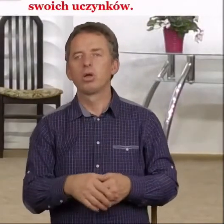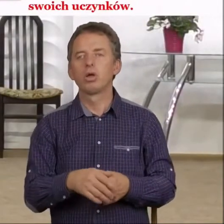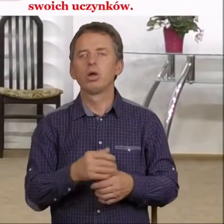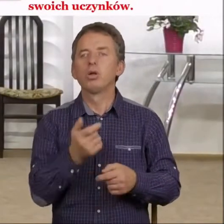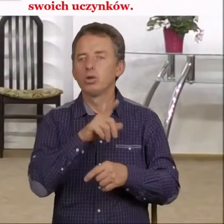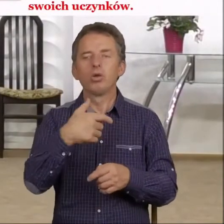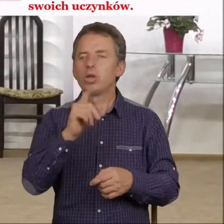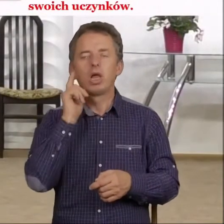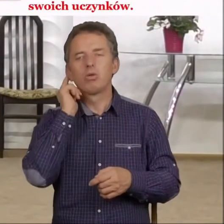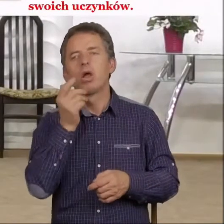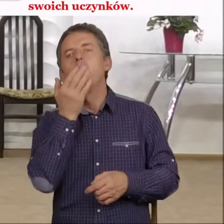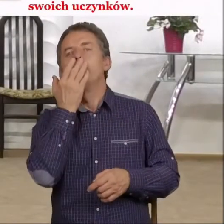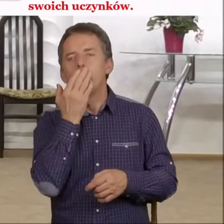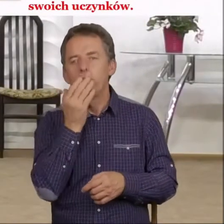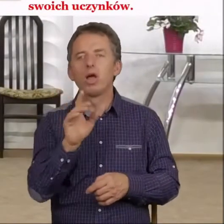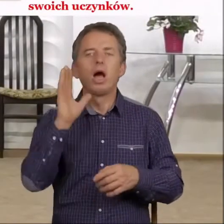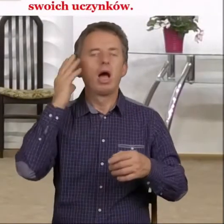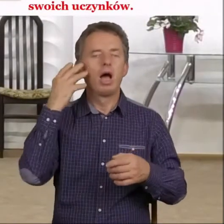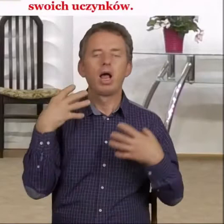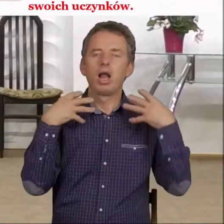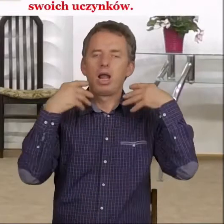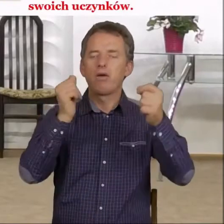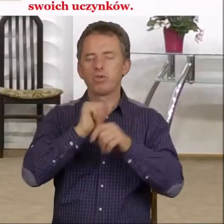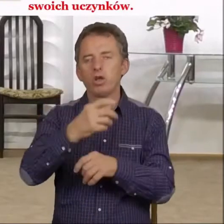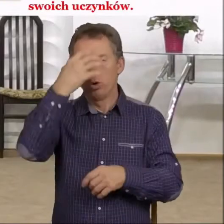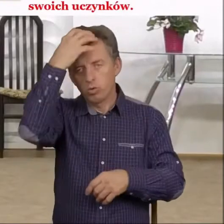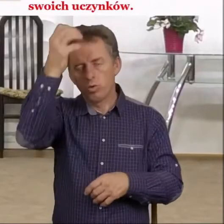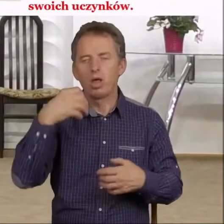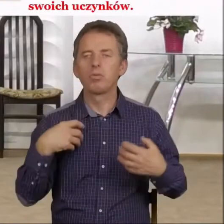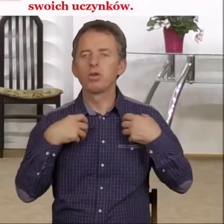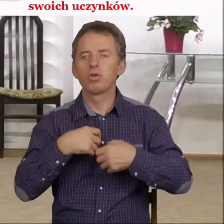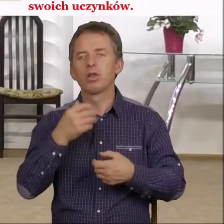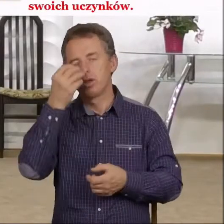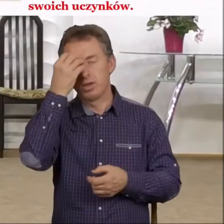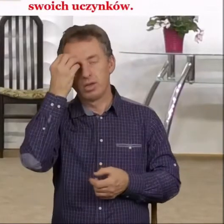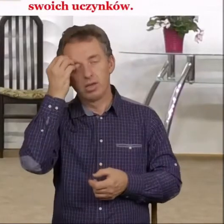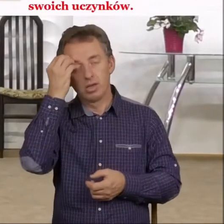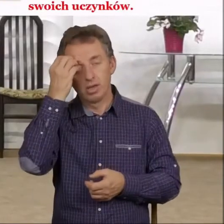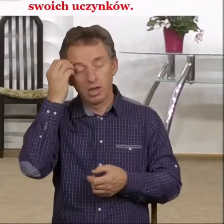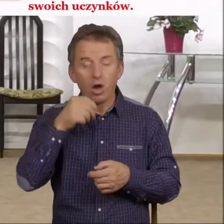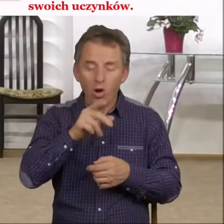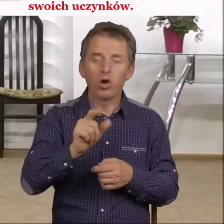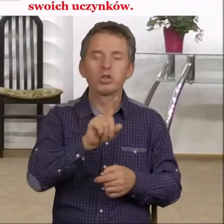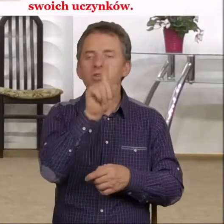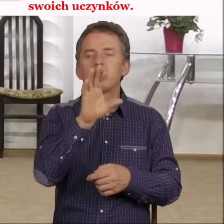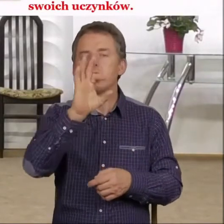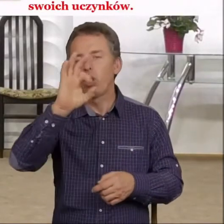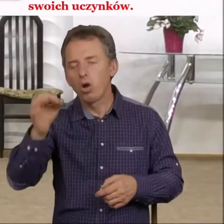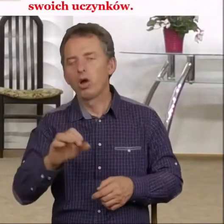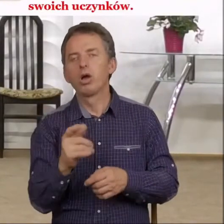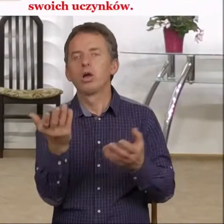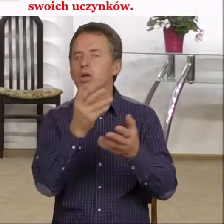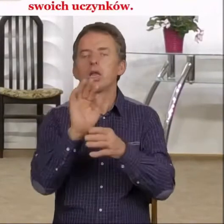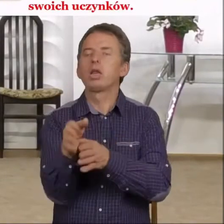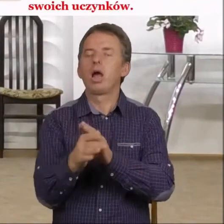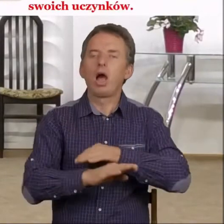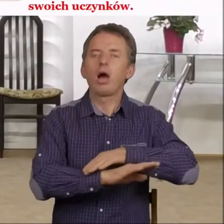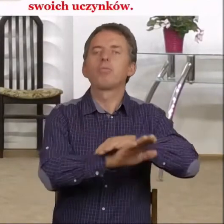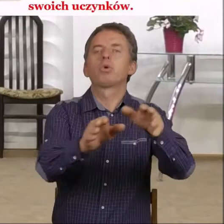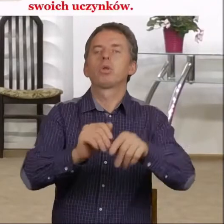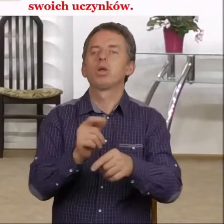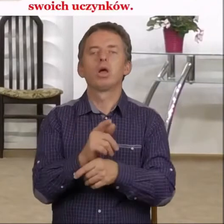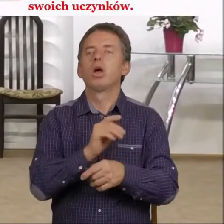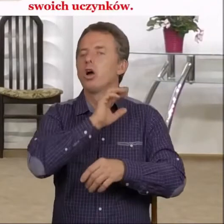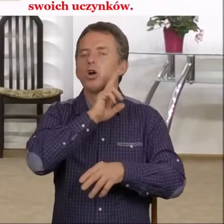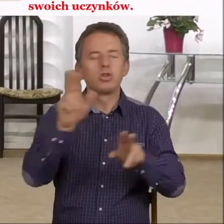nie słyszałem. Mówi się, że lew jest królem zwierząt, ale chodzi sobie w zoo, czy tam gdzieś na pustyni i tyle, ale